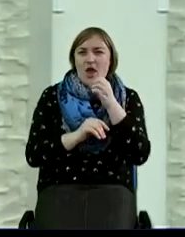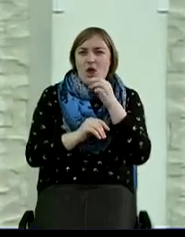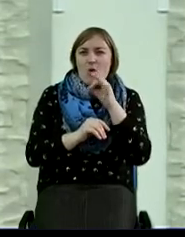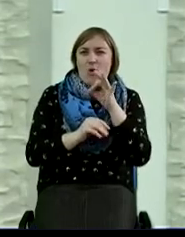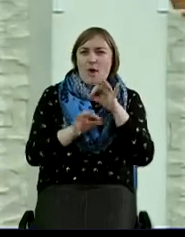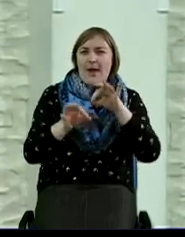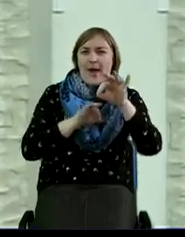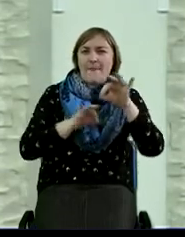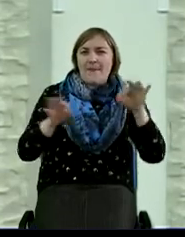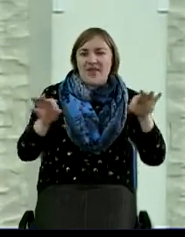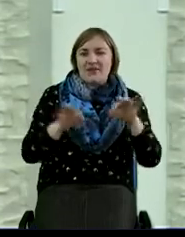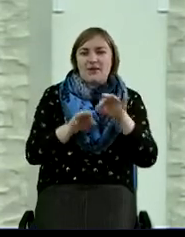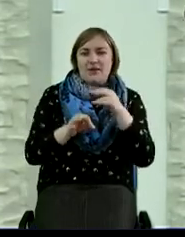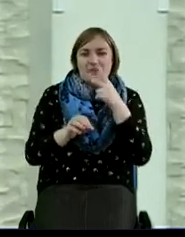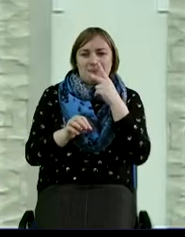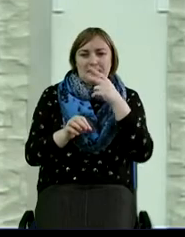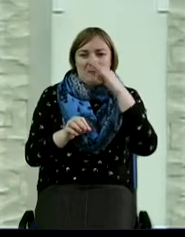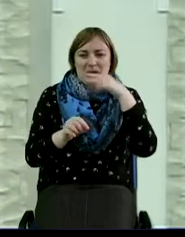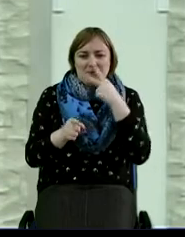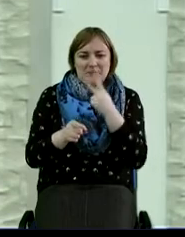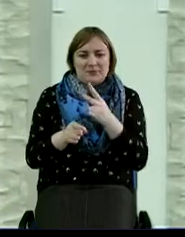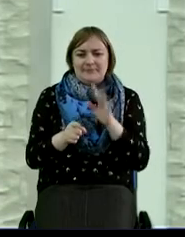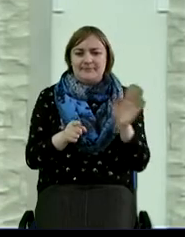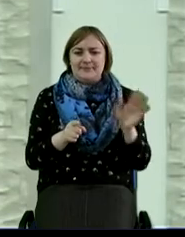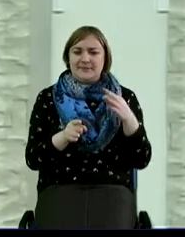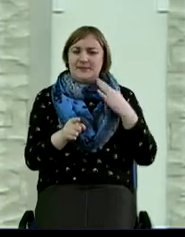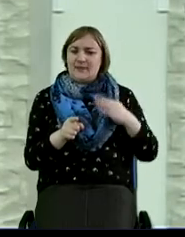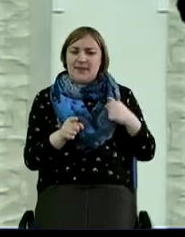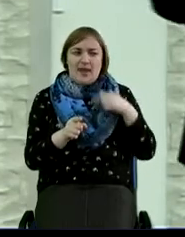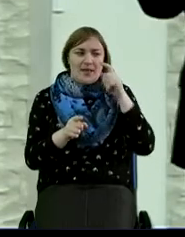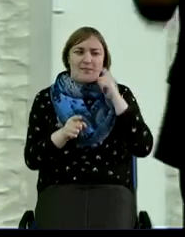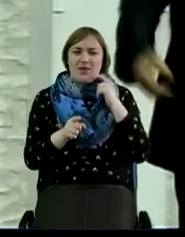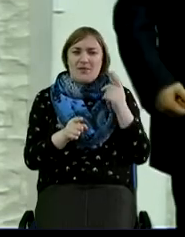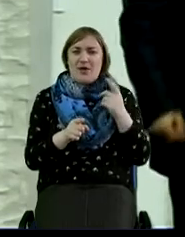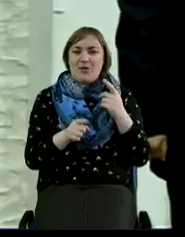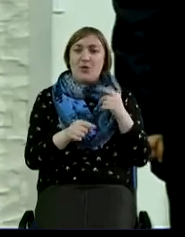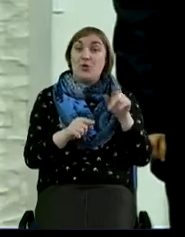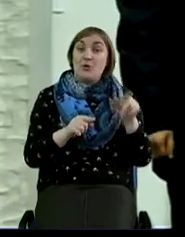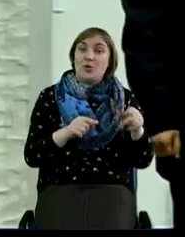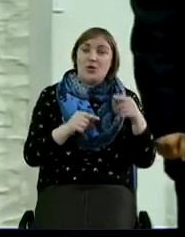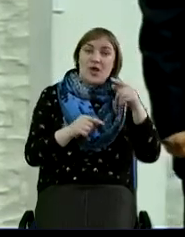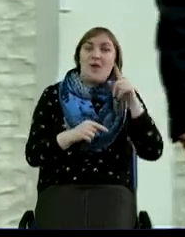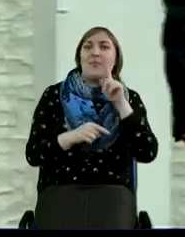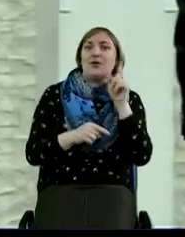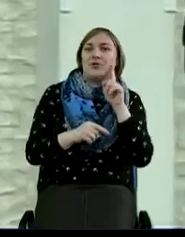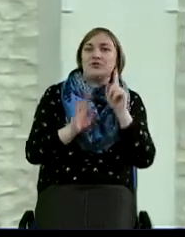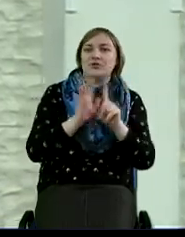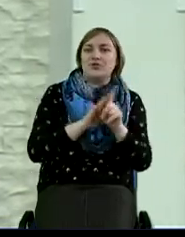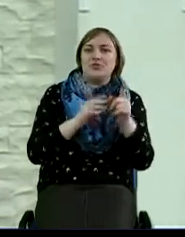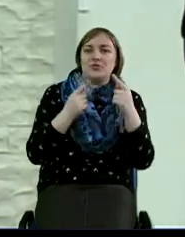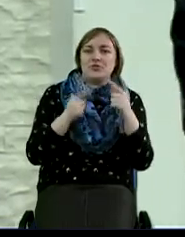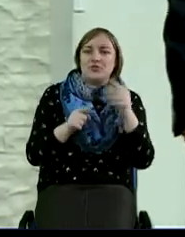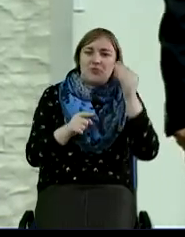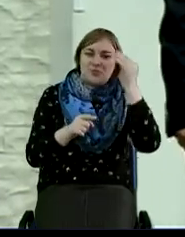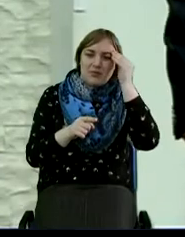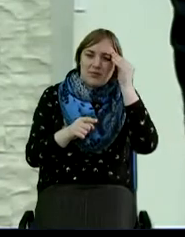сын, дочь, я что-то тут вообще ничего не понимаю. И тут уже подростки иногда начинают в другую сторону двигаться. Они начинают возносить себя, говорить,